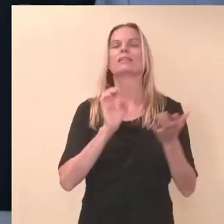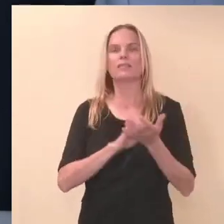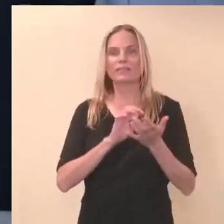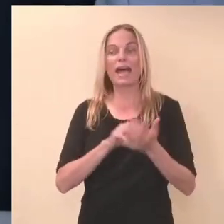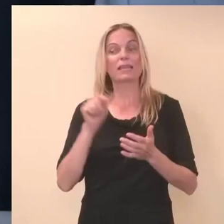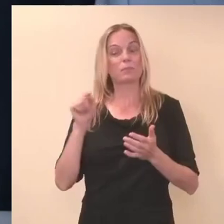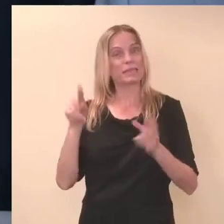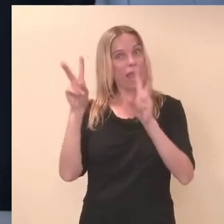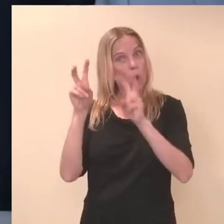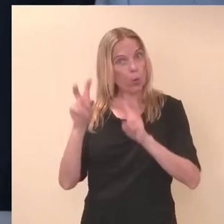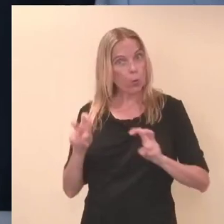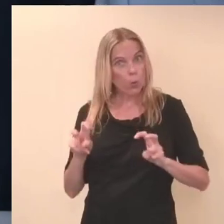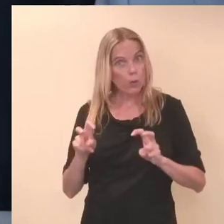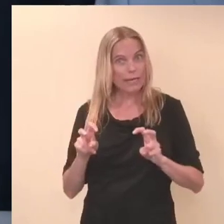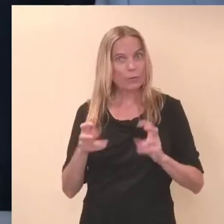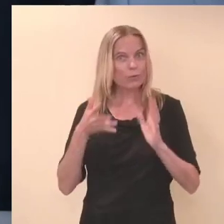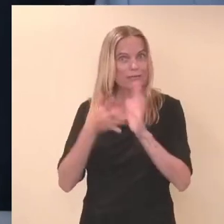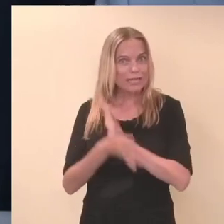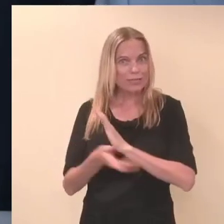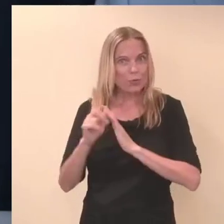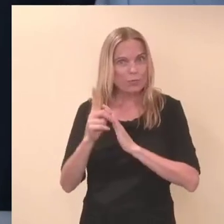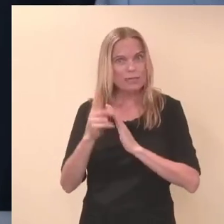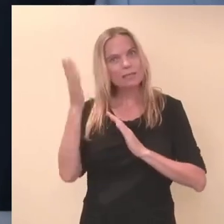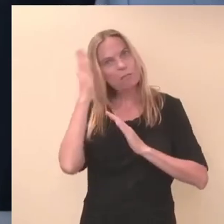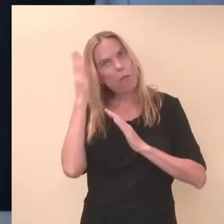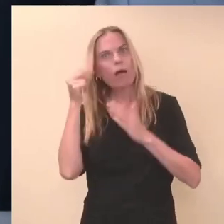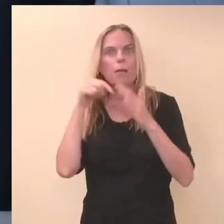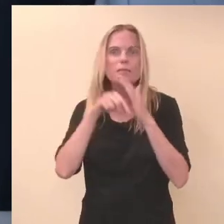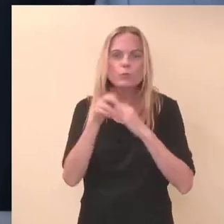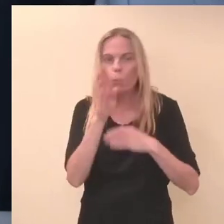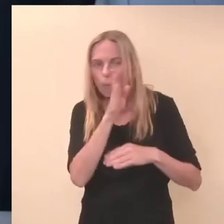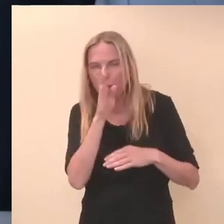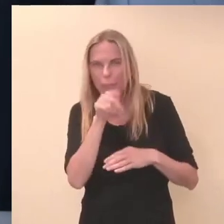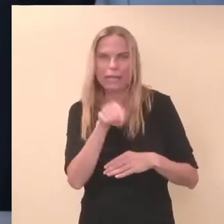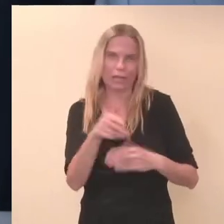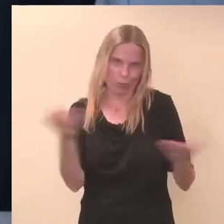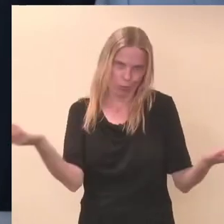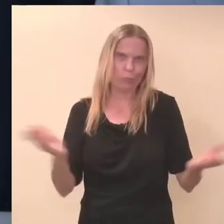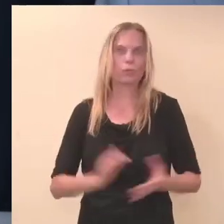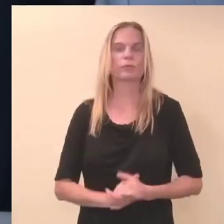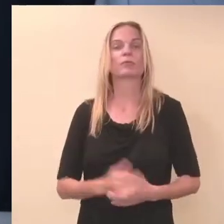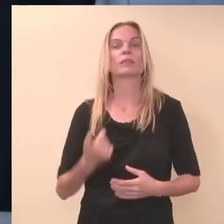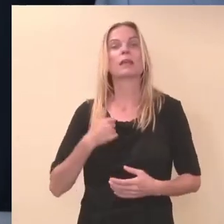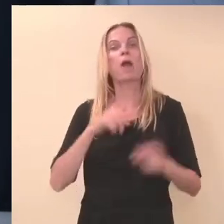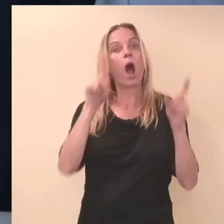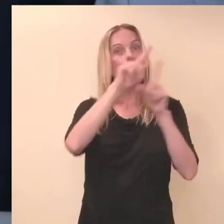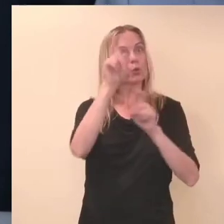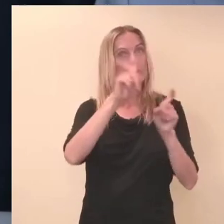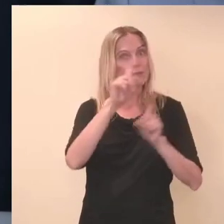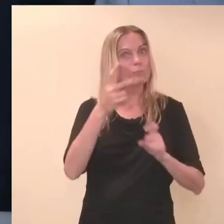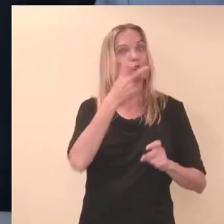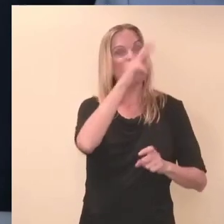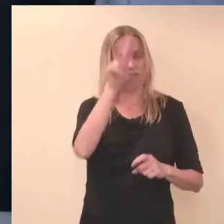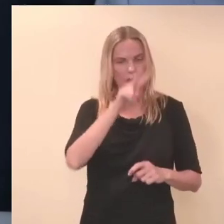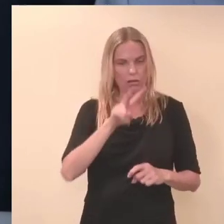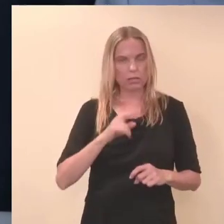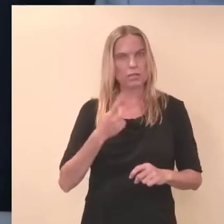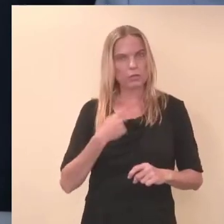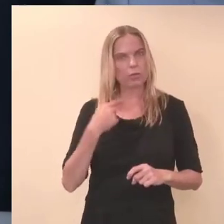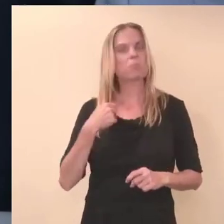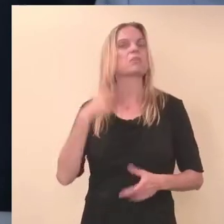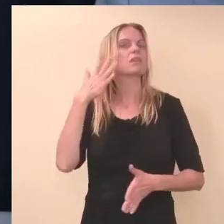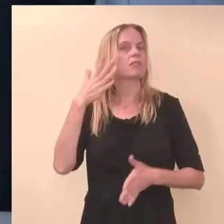vormilt inimeste magamistuppa piilumine. Ma vaatsin sa küsimustiku ja ma saan täiesti aru kõikidest nendest